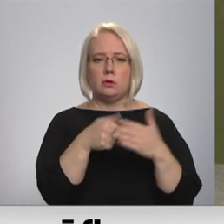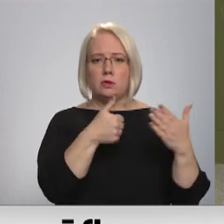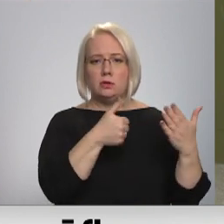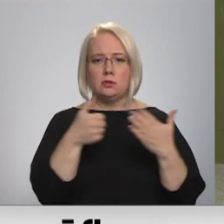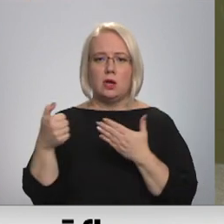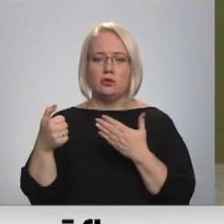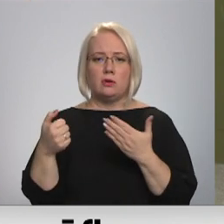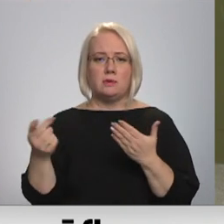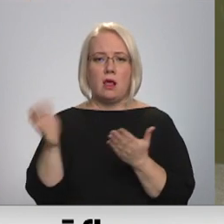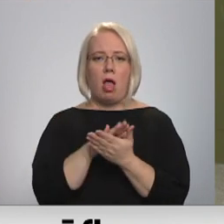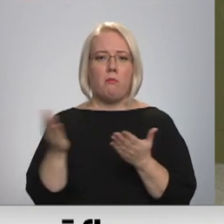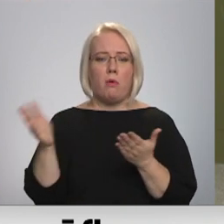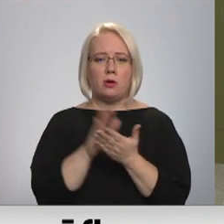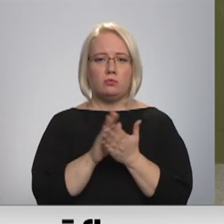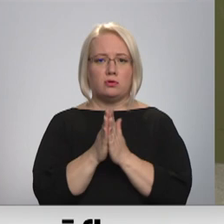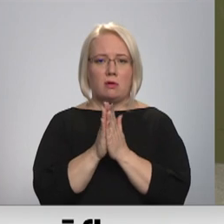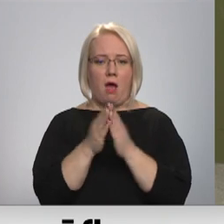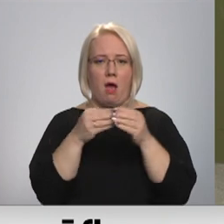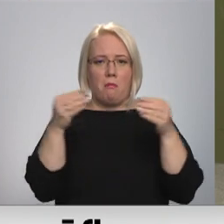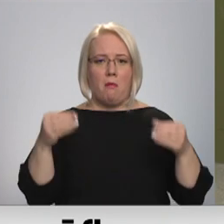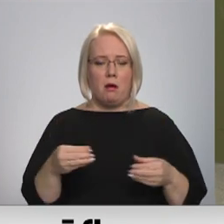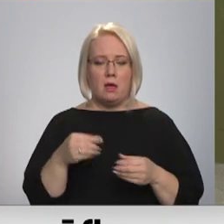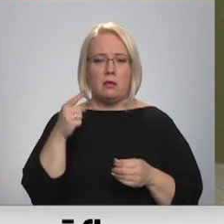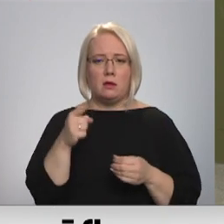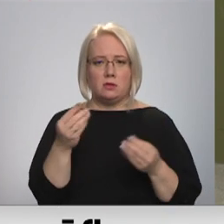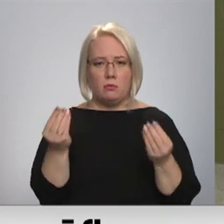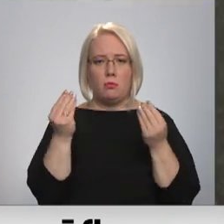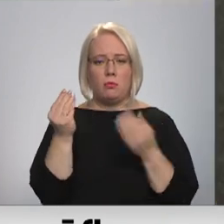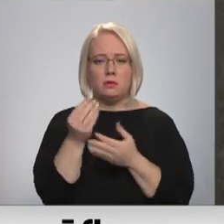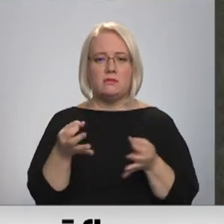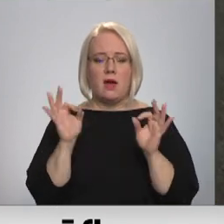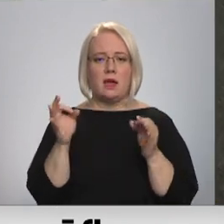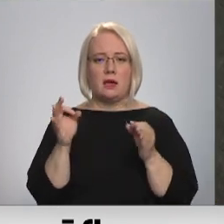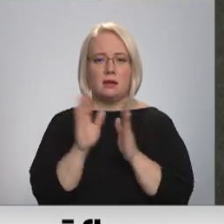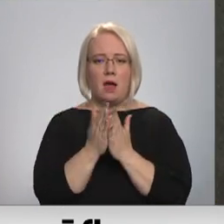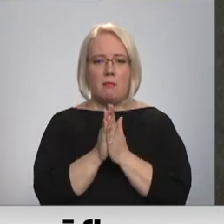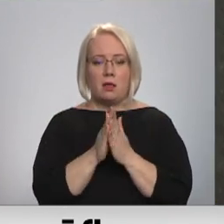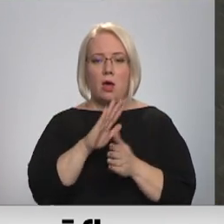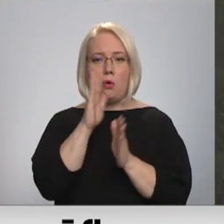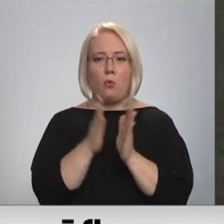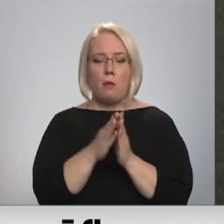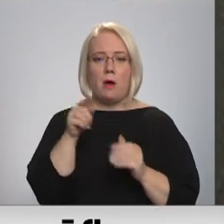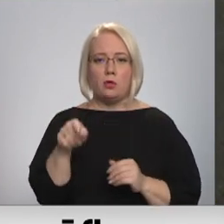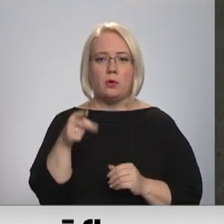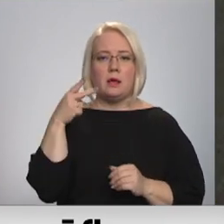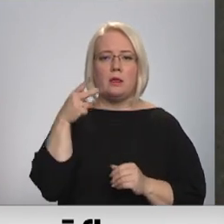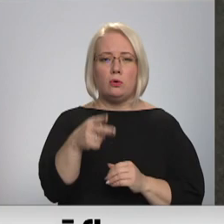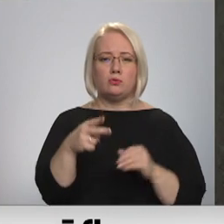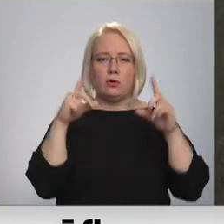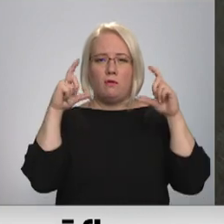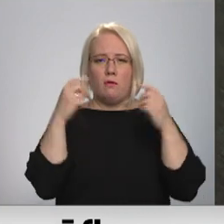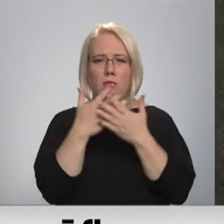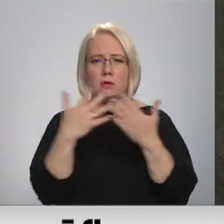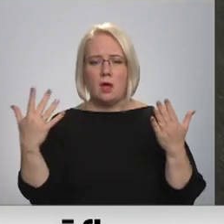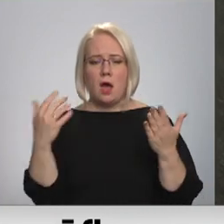lopuspuses. Tas ir nozīmīgs malu skriptu. Pavisam grāmatā ir aptuveni 2000 fotogrāfijas un